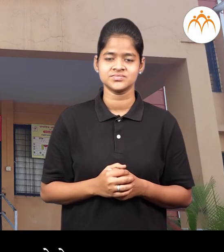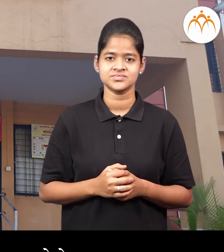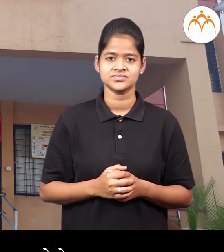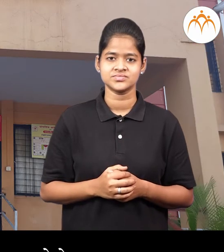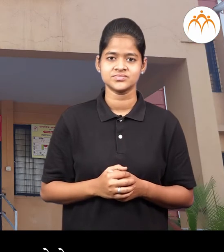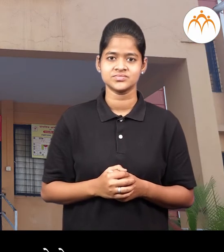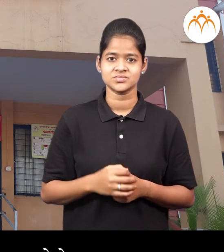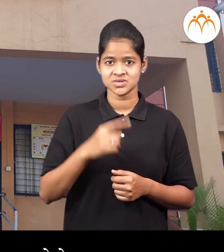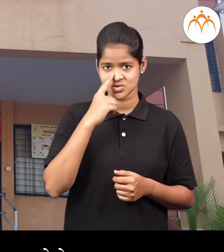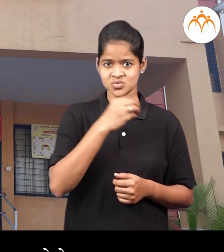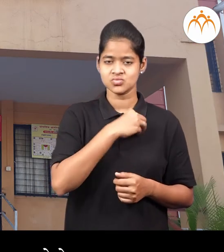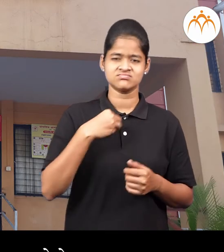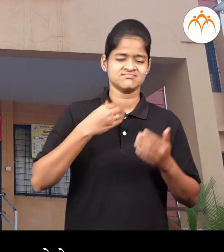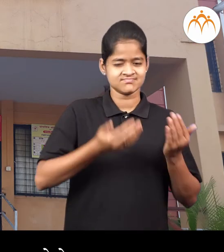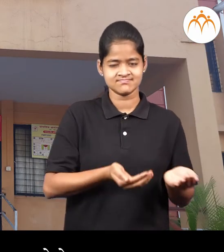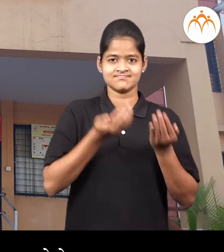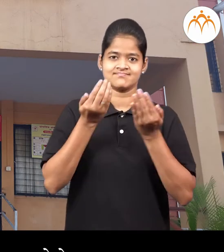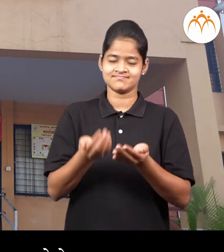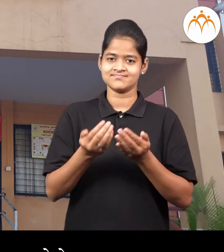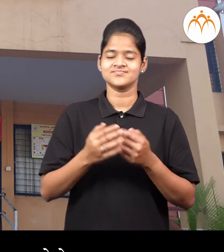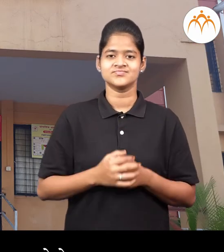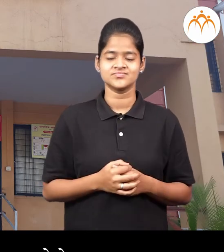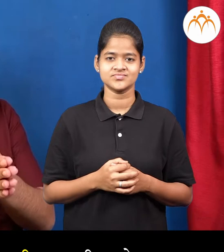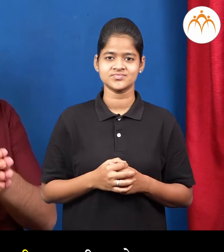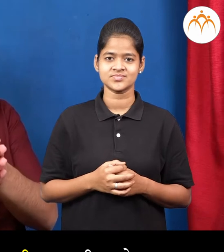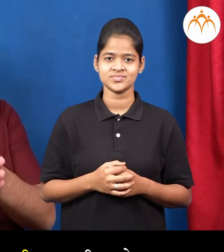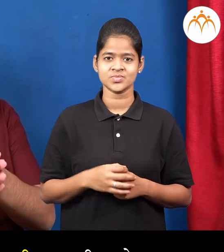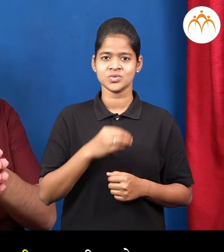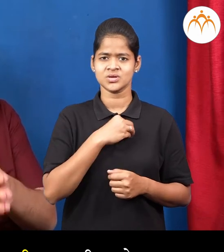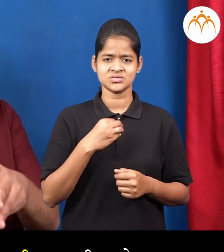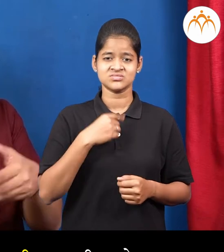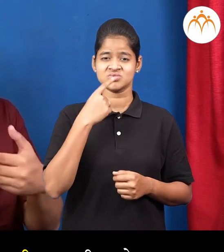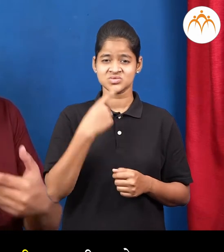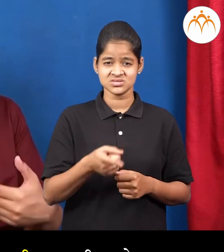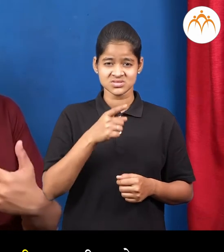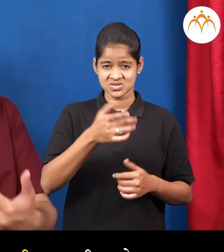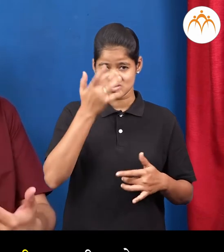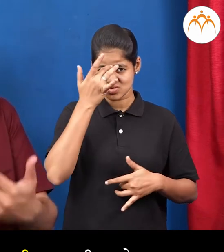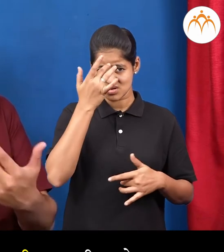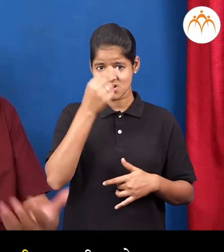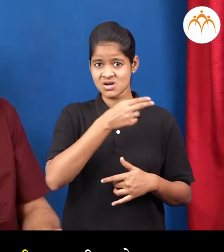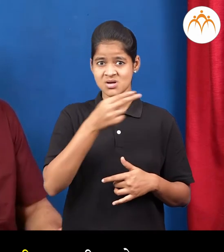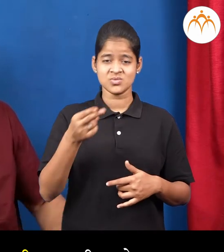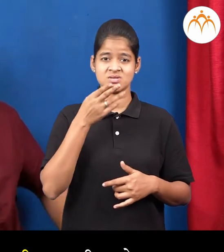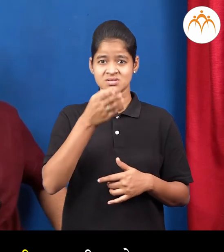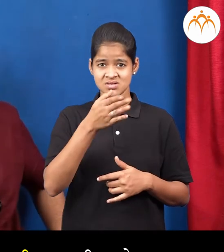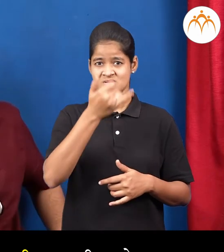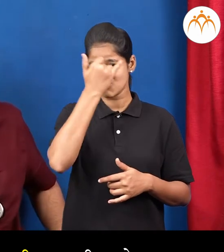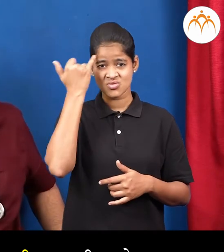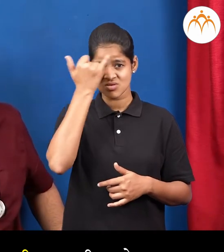आईने तिला दवा खान्यात नेले डॉक्टर महलाले कि ताईला कावीळ जाली है